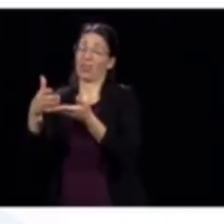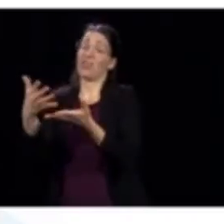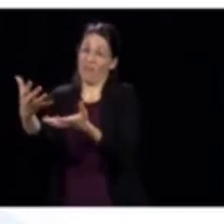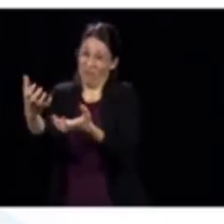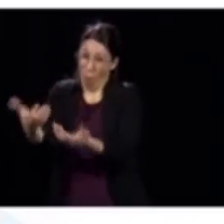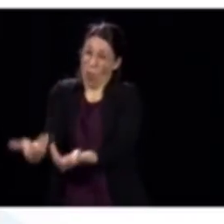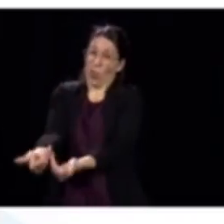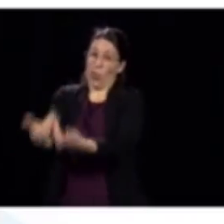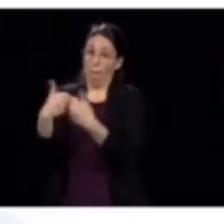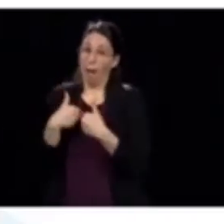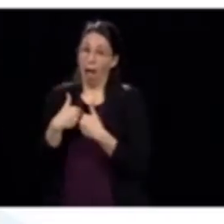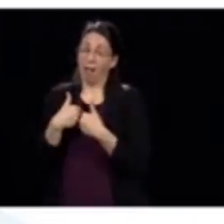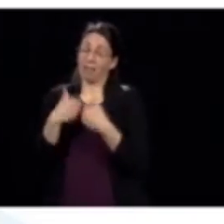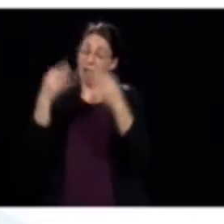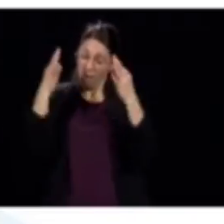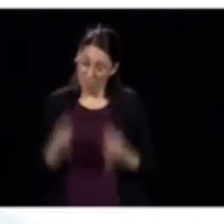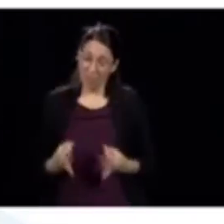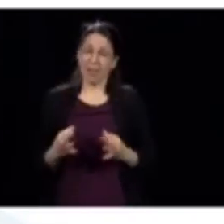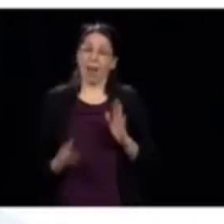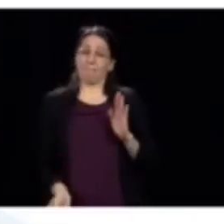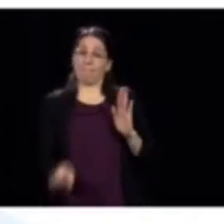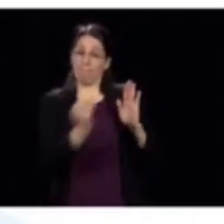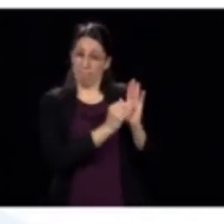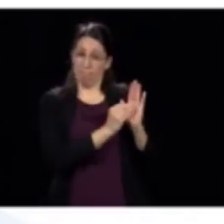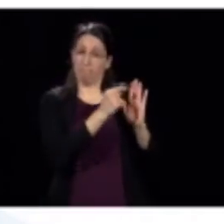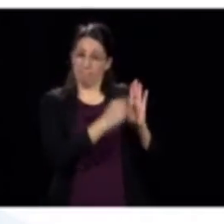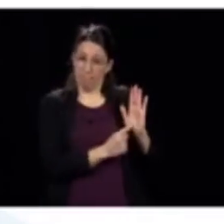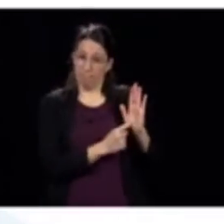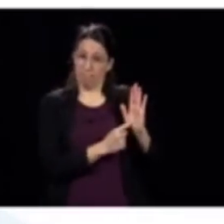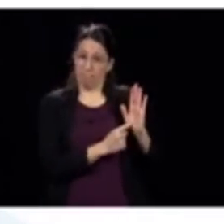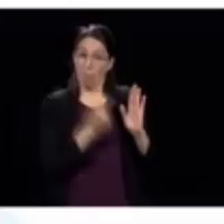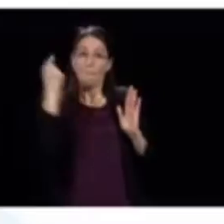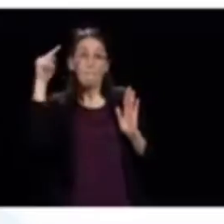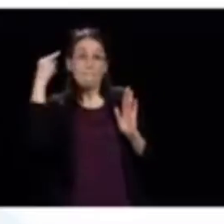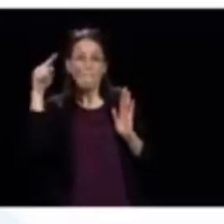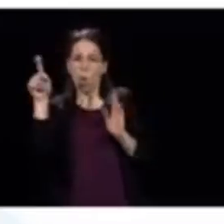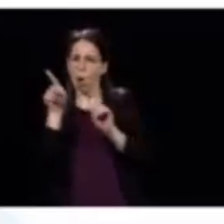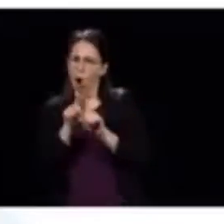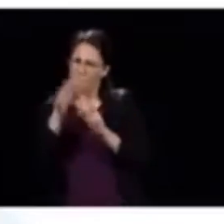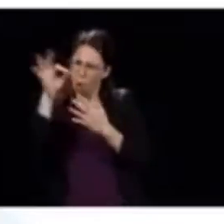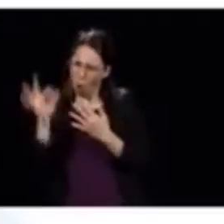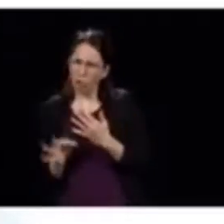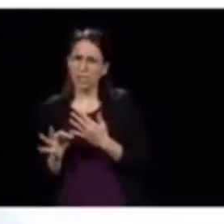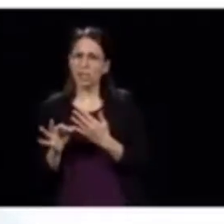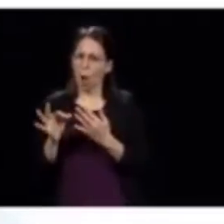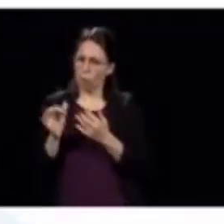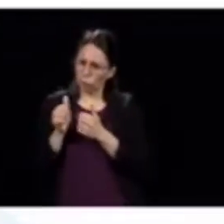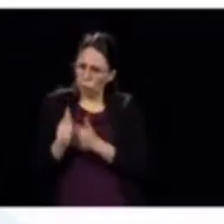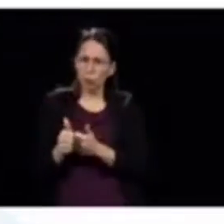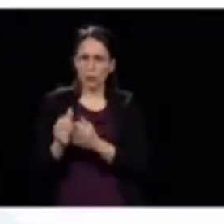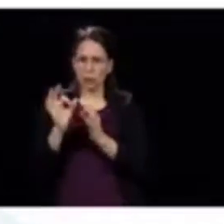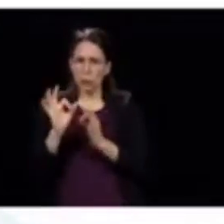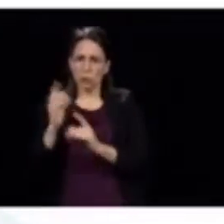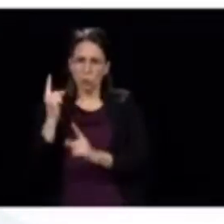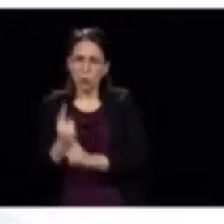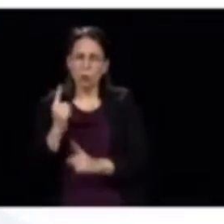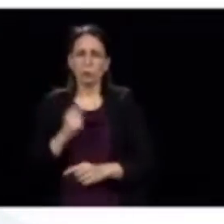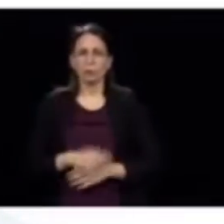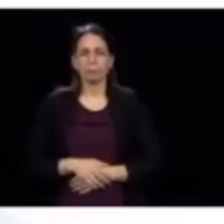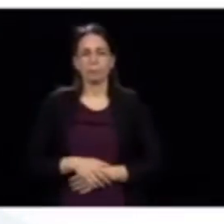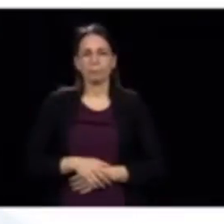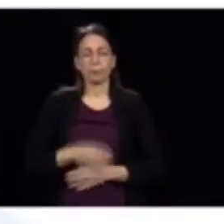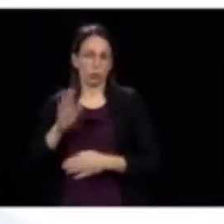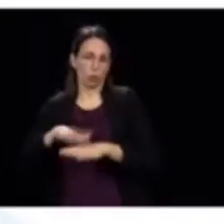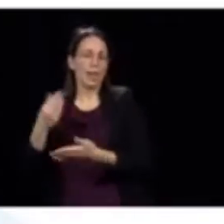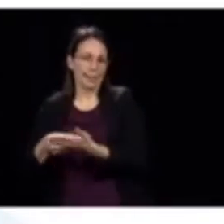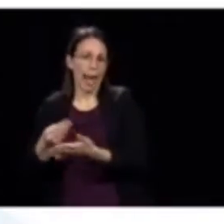décret pour fixer des conditions minimums dans le secteur. Est-ce que vous êtes ouvert à ça? Jean Boulay est en train de